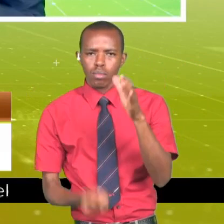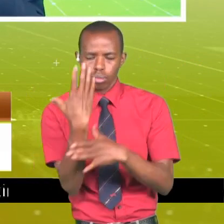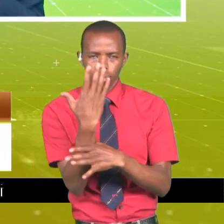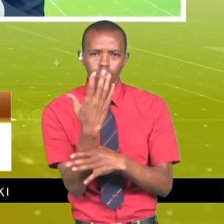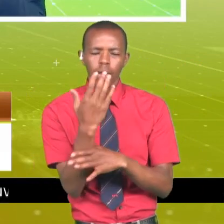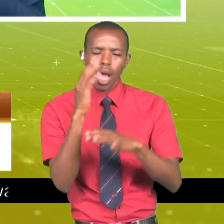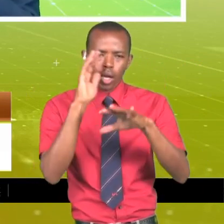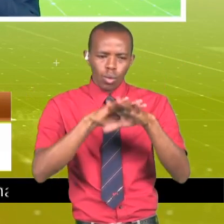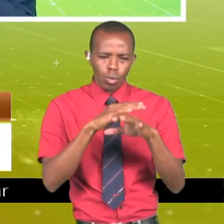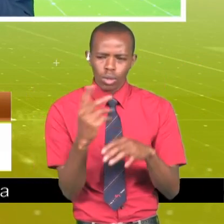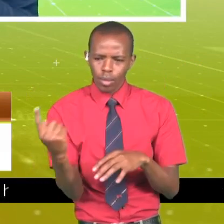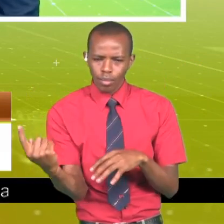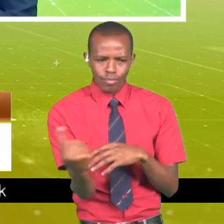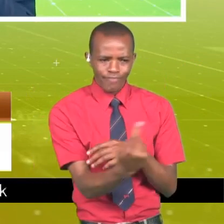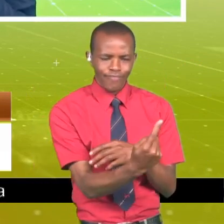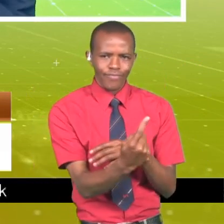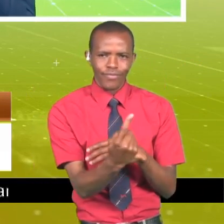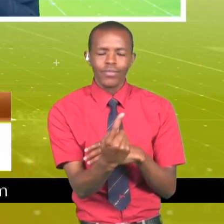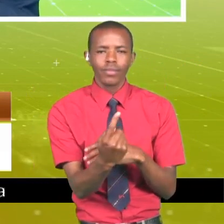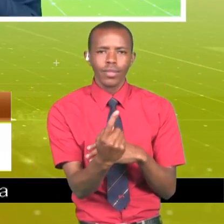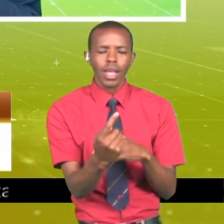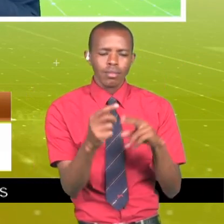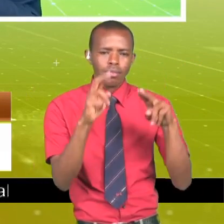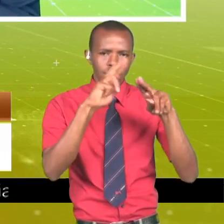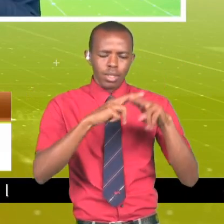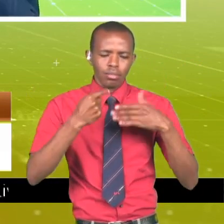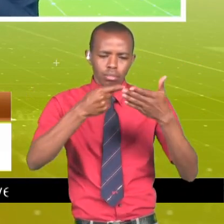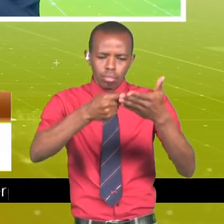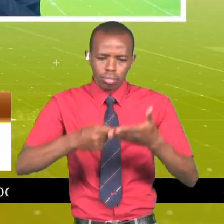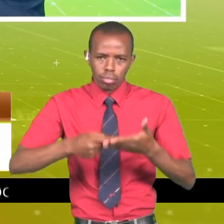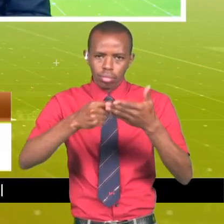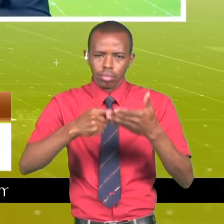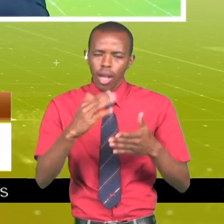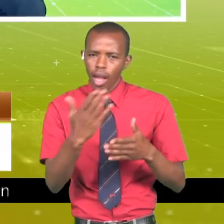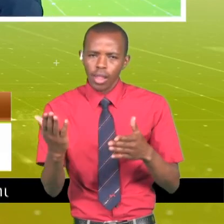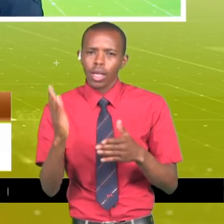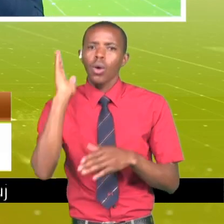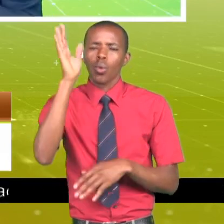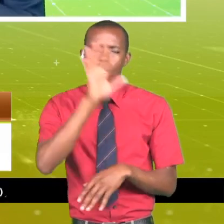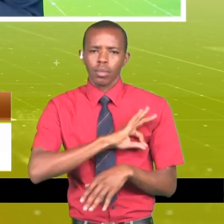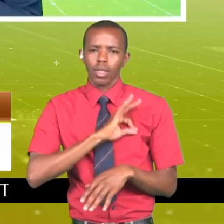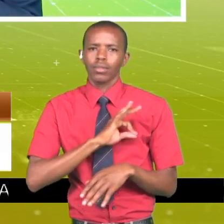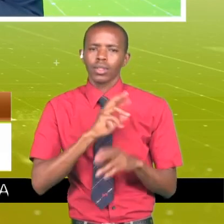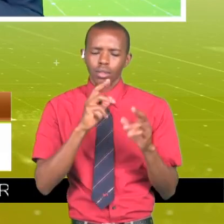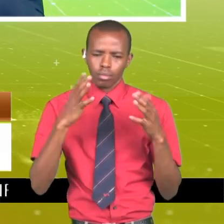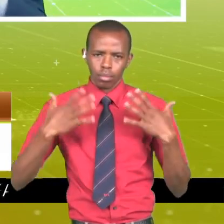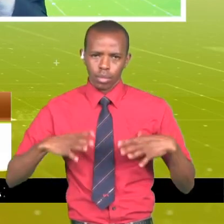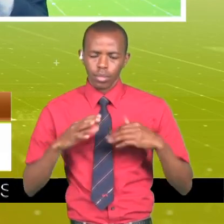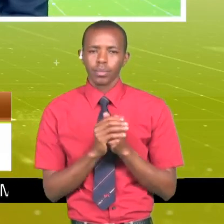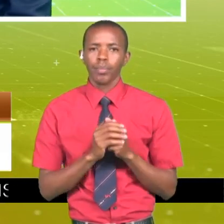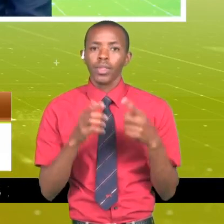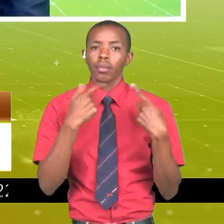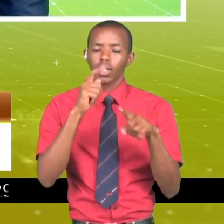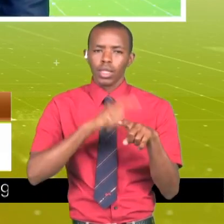Ni vizuri waweze kuja pamoja waketi wazungumuze lile jambo ambalo litamufaindi mwanainchu wa Kenya. Lakini